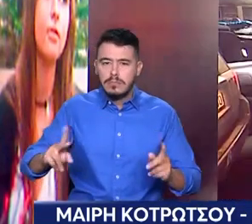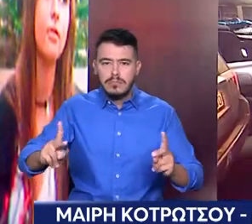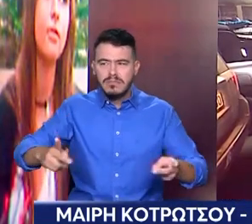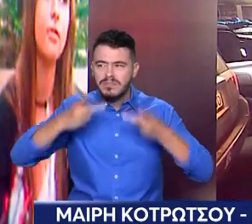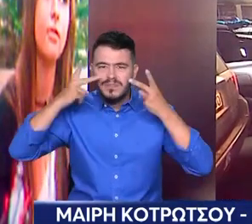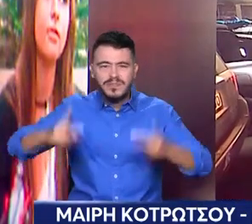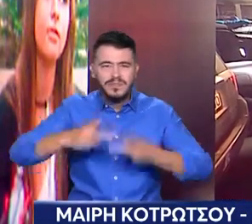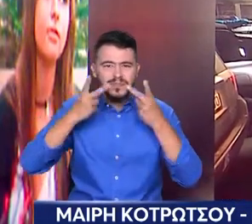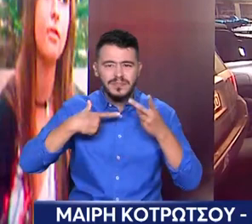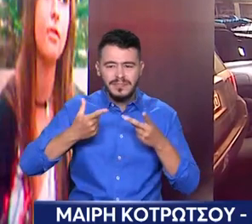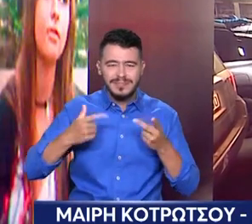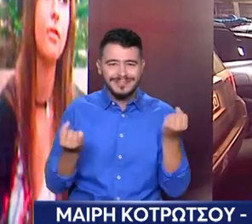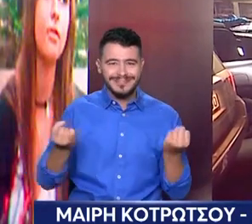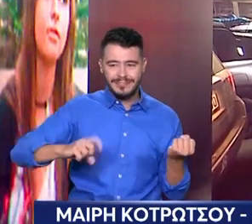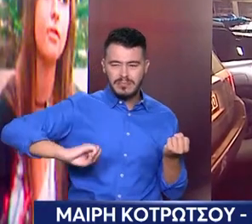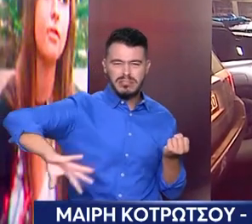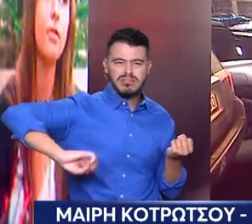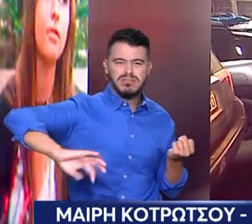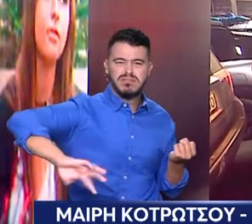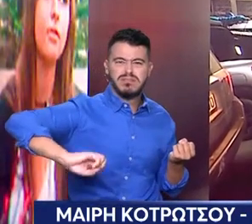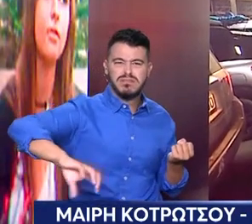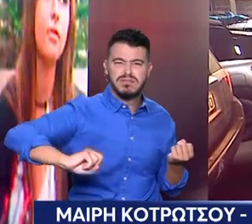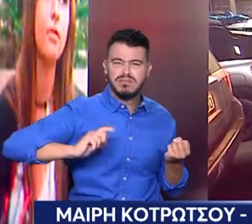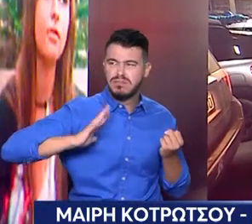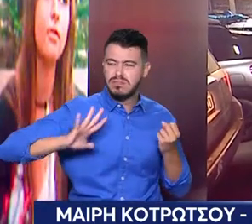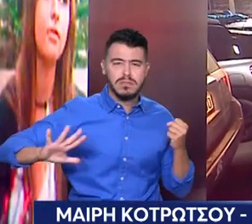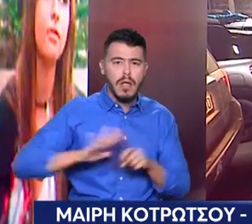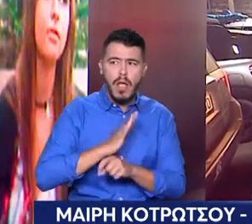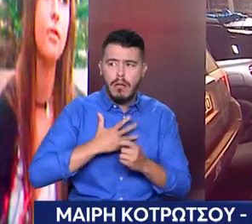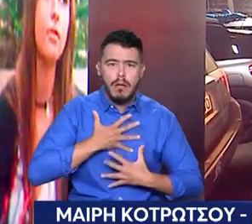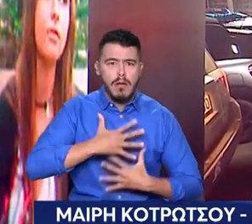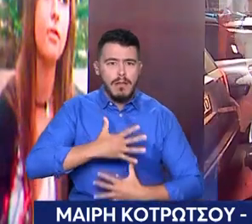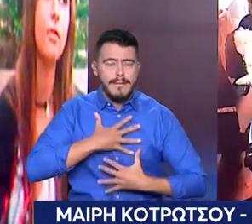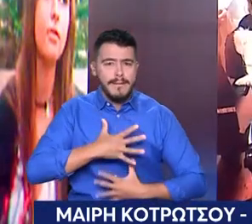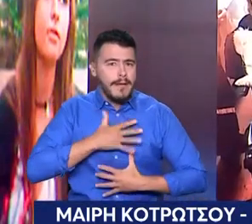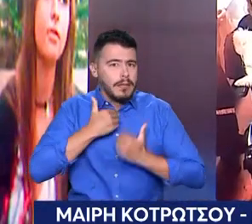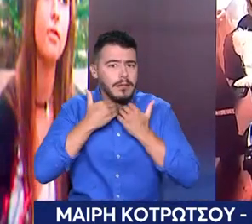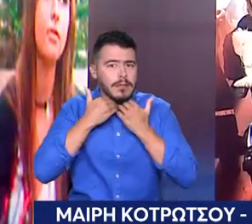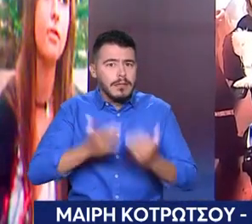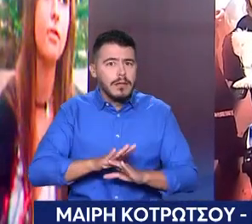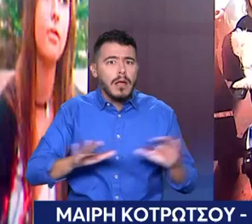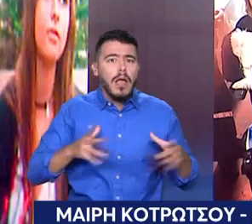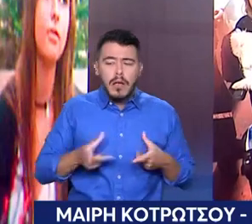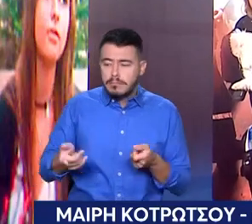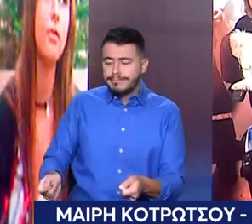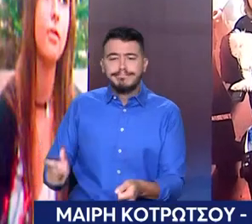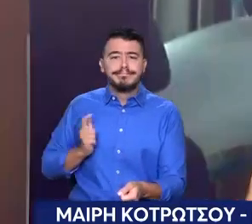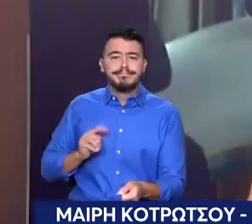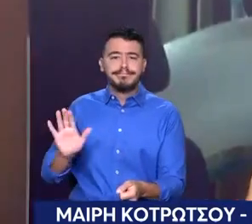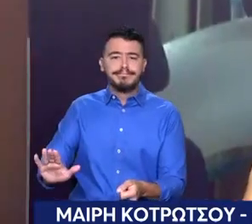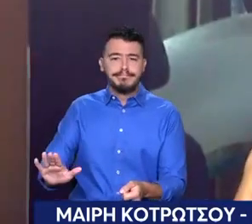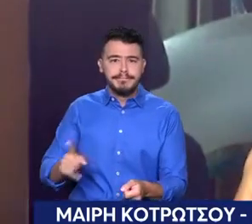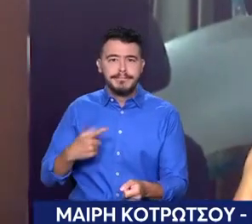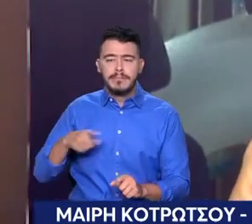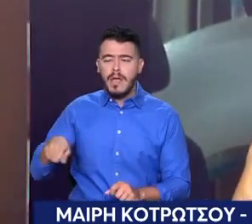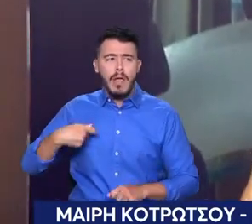επάνω είχε χρειαστεί να τη βάλουμε από οξυγόνο παροχή, και την είχανε κάτω. Όταν διαμαρτυρήθηκα την πήγαμε πιο